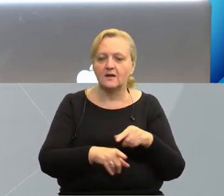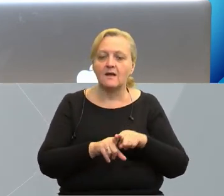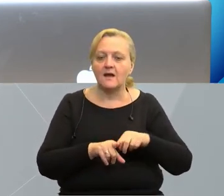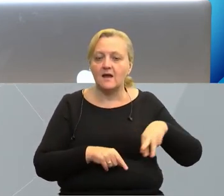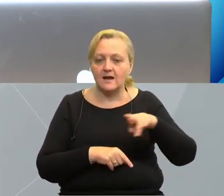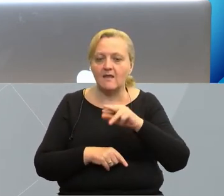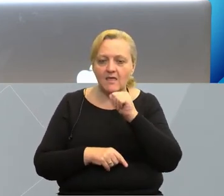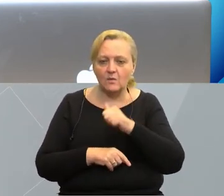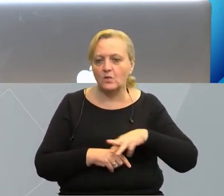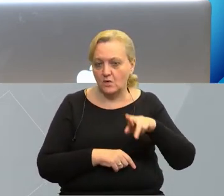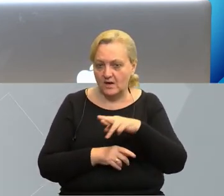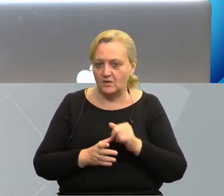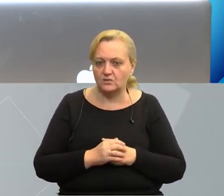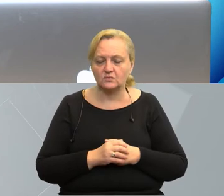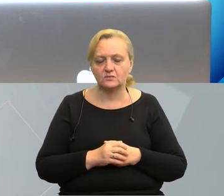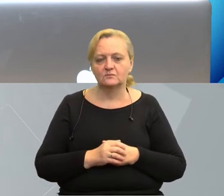z regionów, euroregionów,